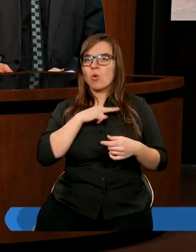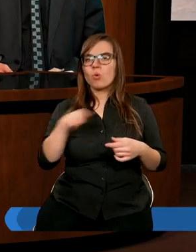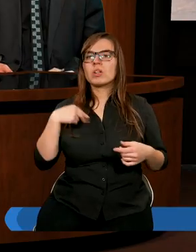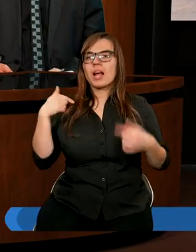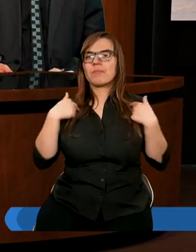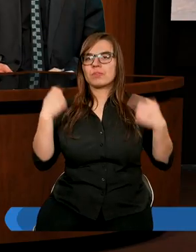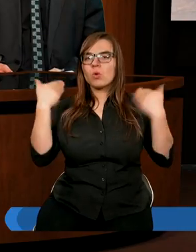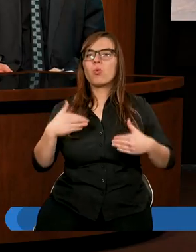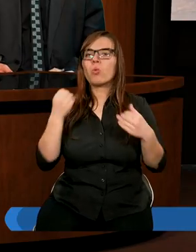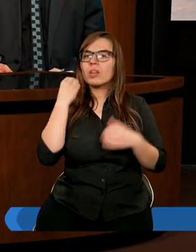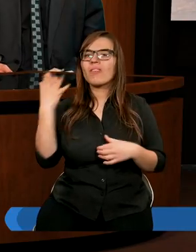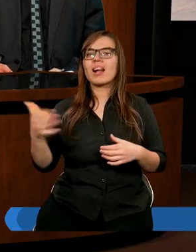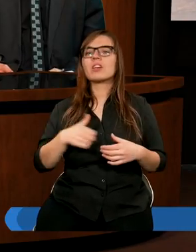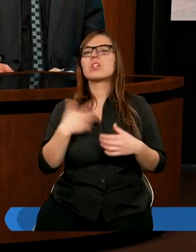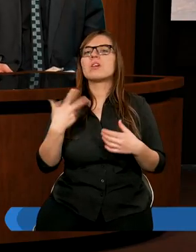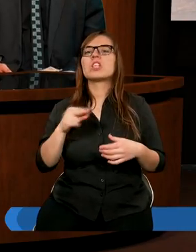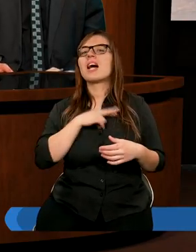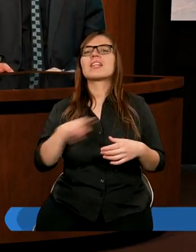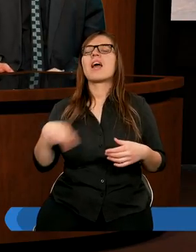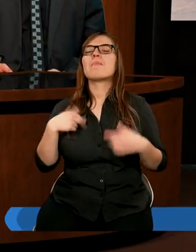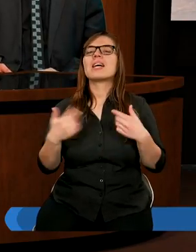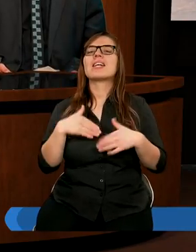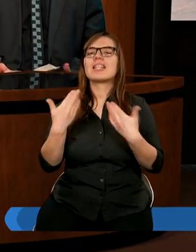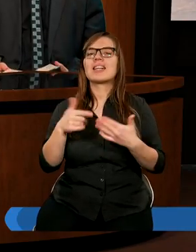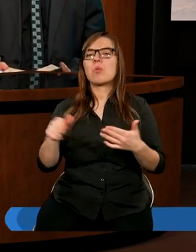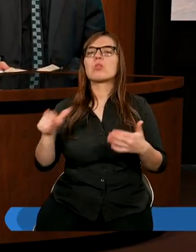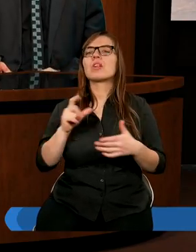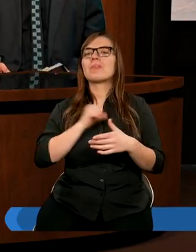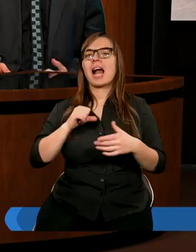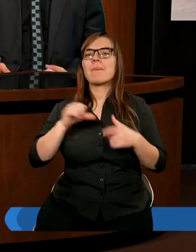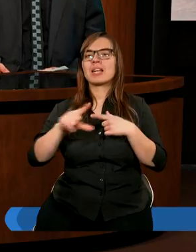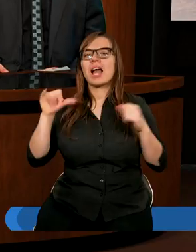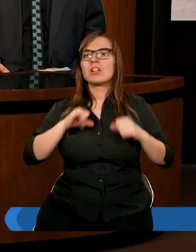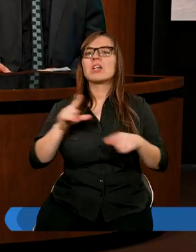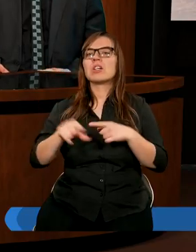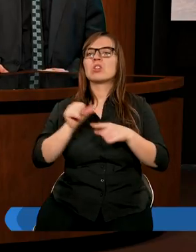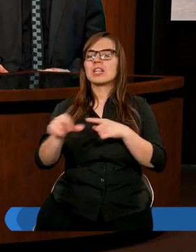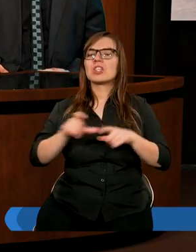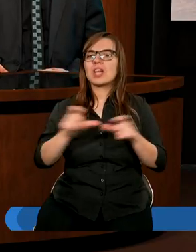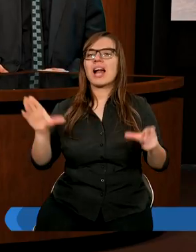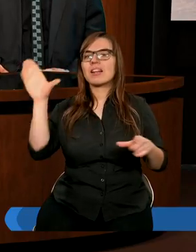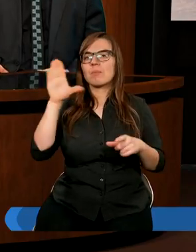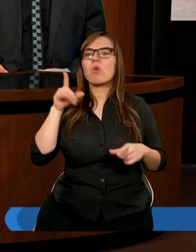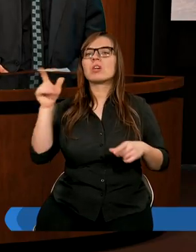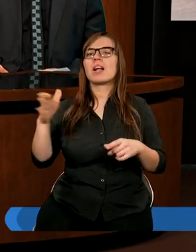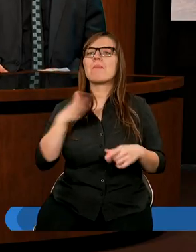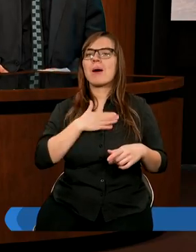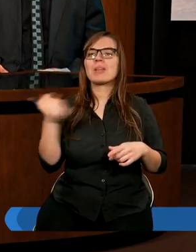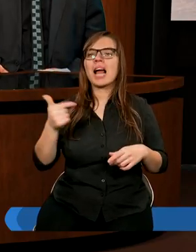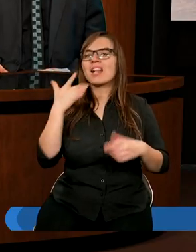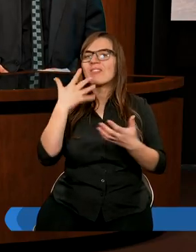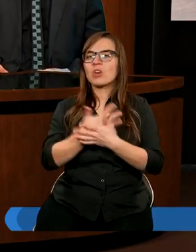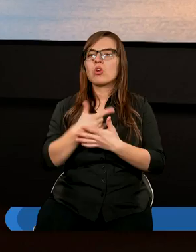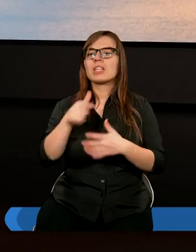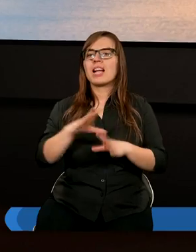nas utrwaliło to, że my nie dysponujemy tymczasem sami dla siebie, tylko jest to czas Boży, który mamy należycie